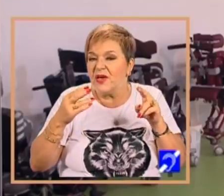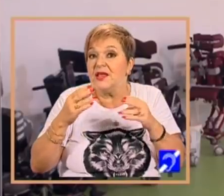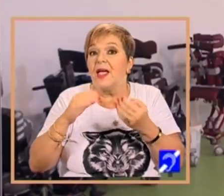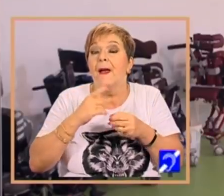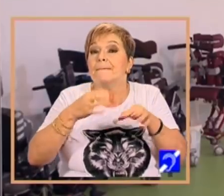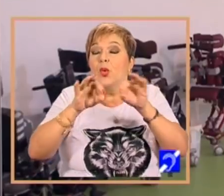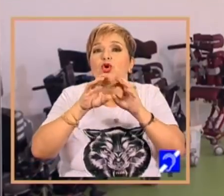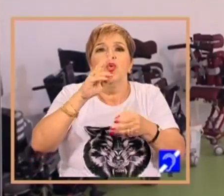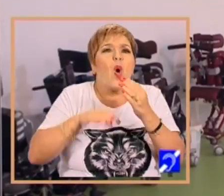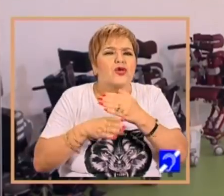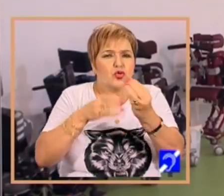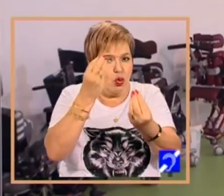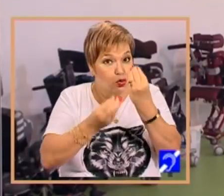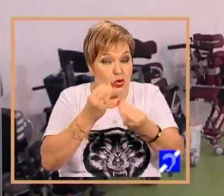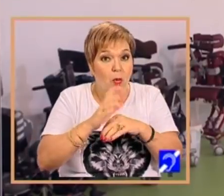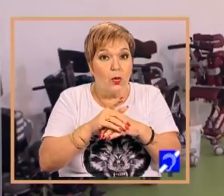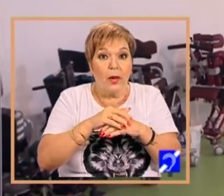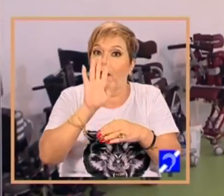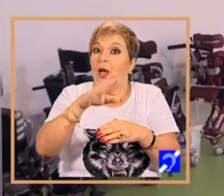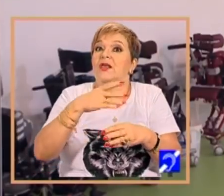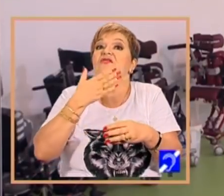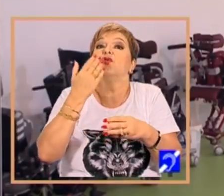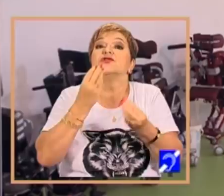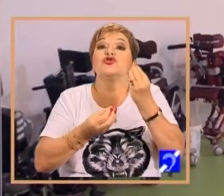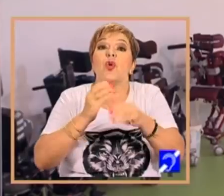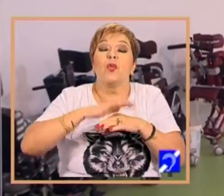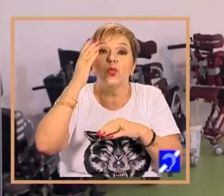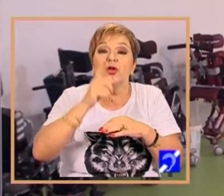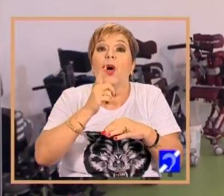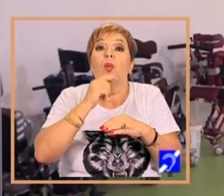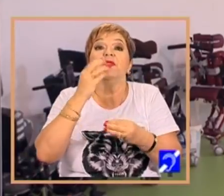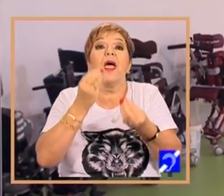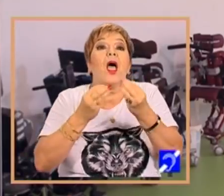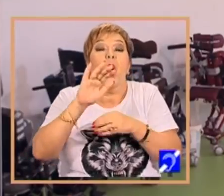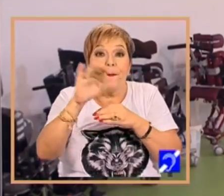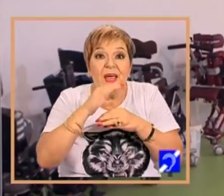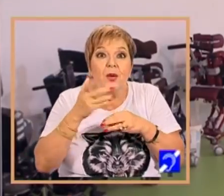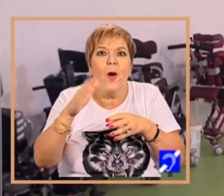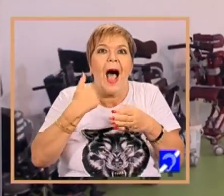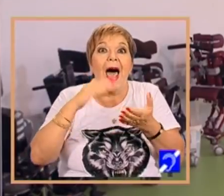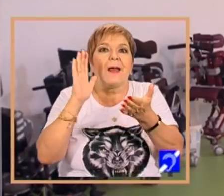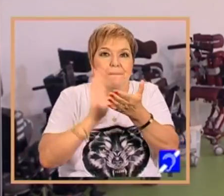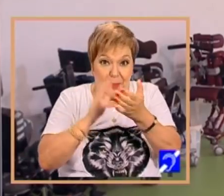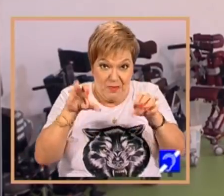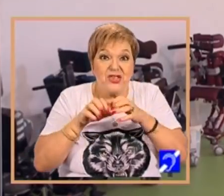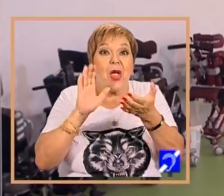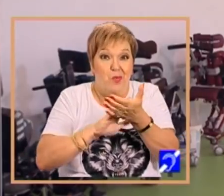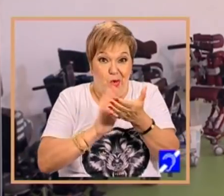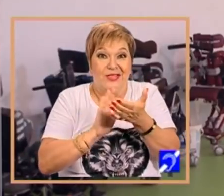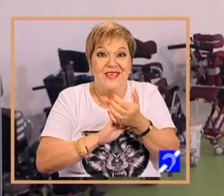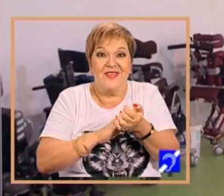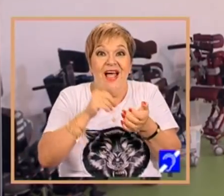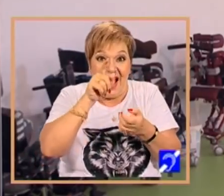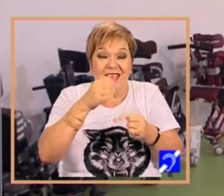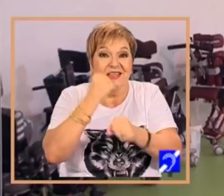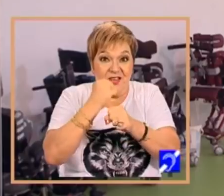Prin joc, folosim foarte mult jocul copilului, în care copilul este motivat, este stimulat de a